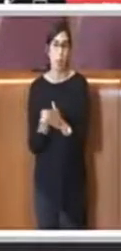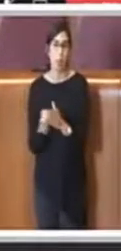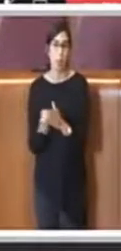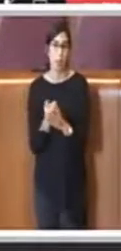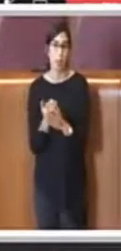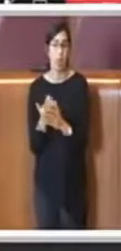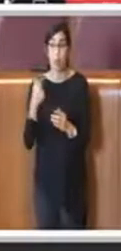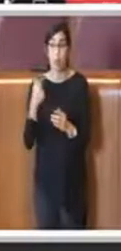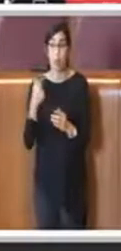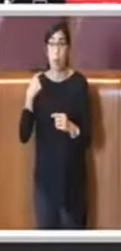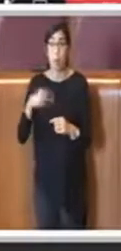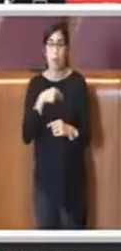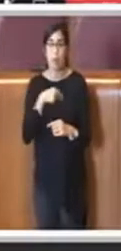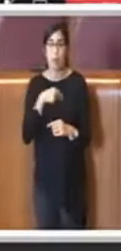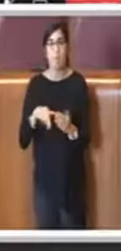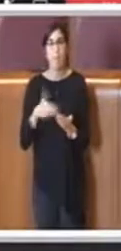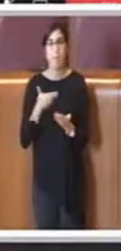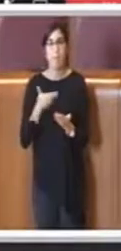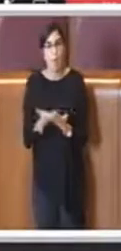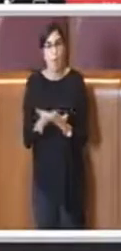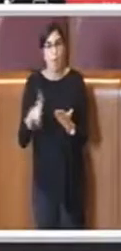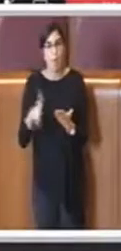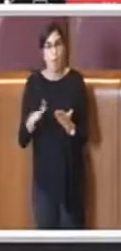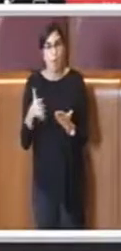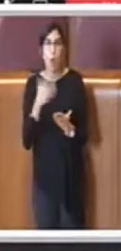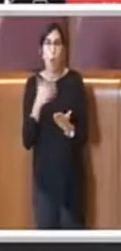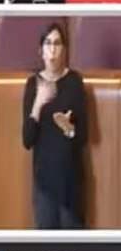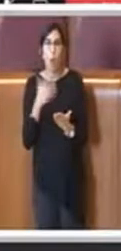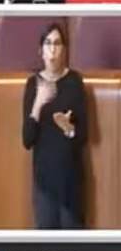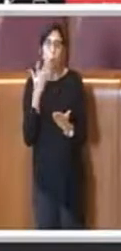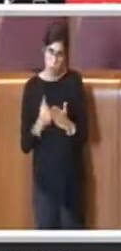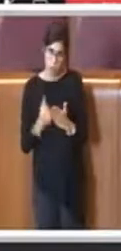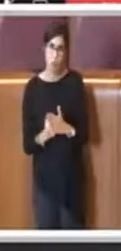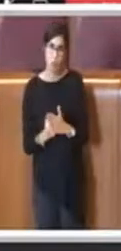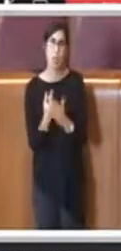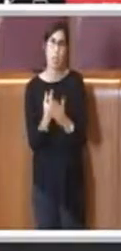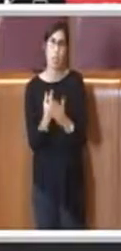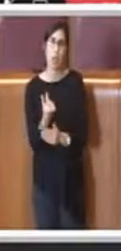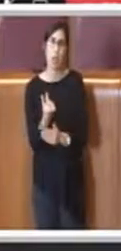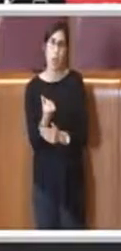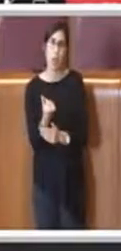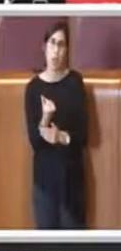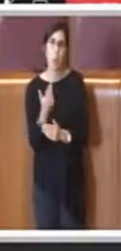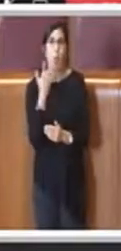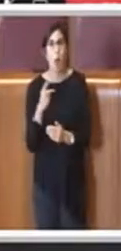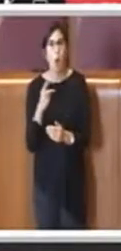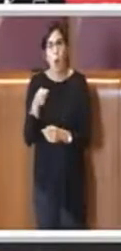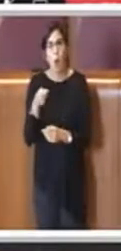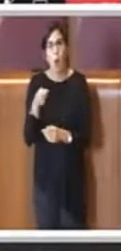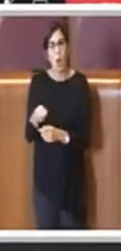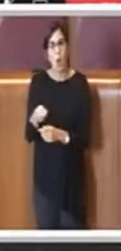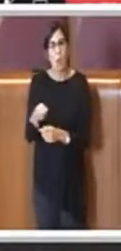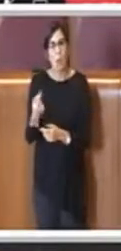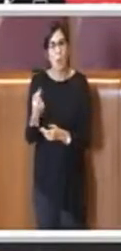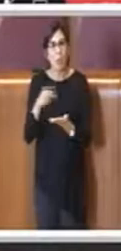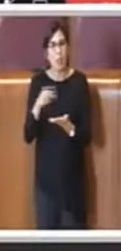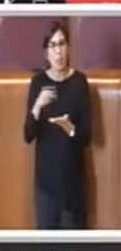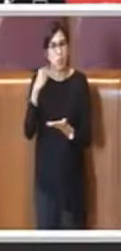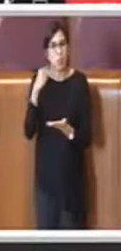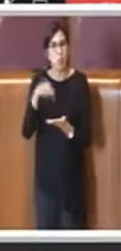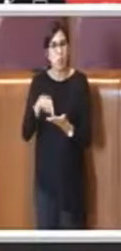sicuramente va nella direzione del sostegno economico, dei contributi a fondo perduto e di